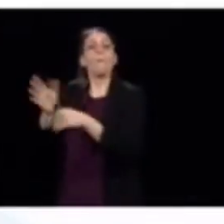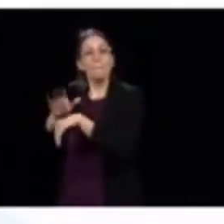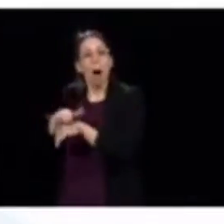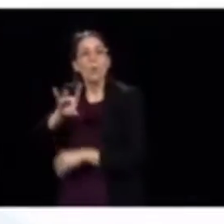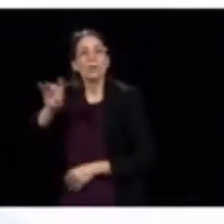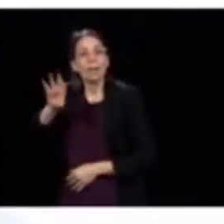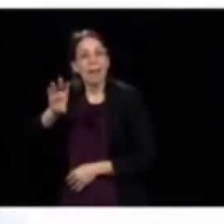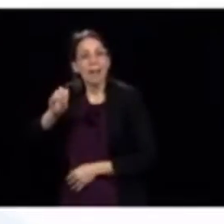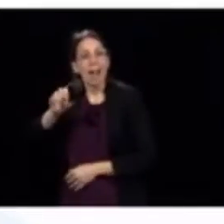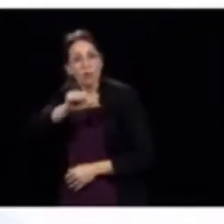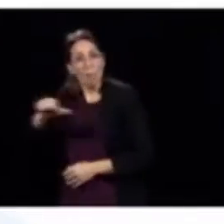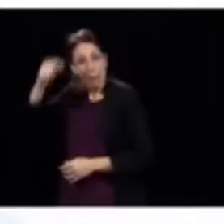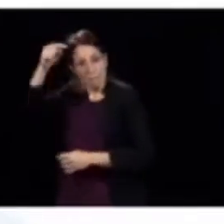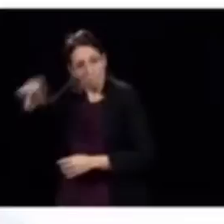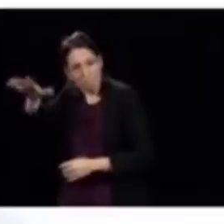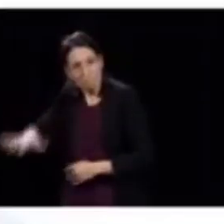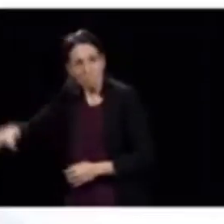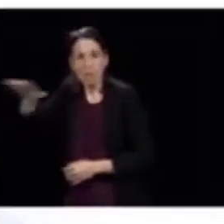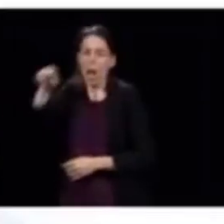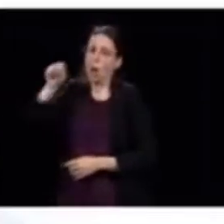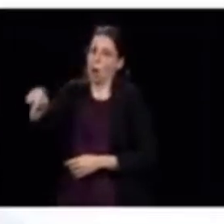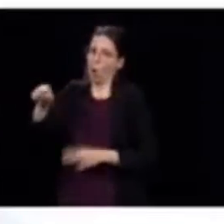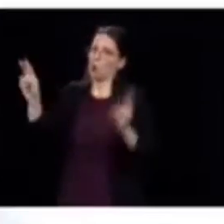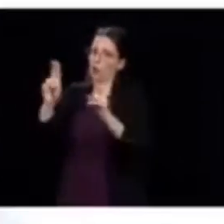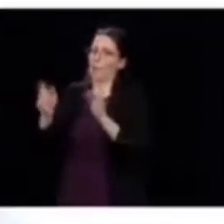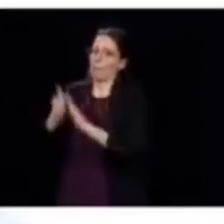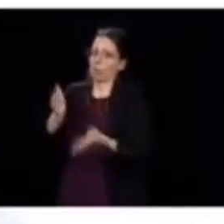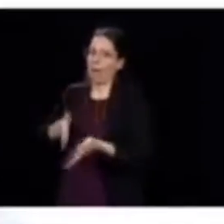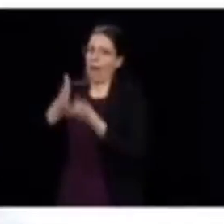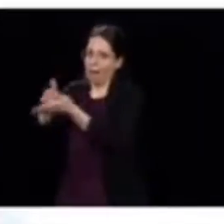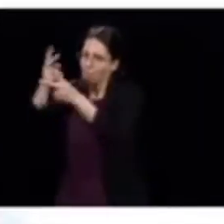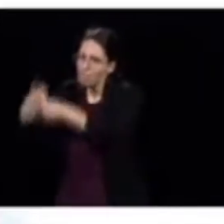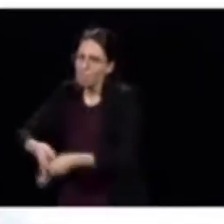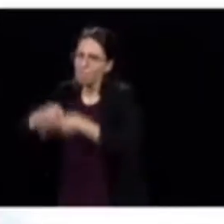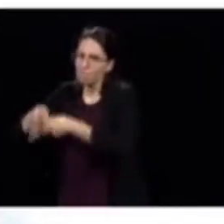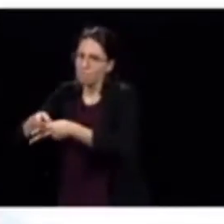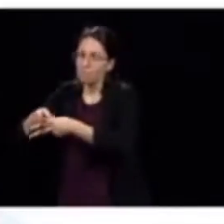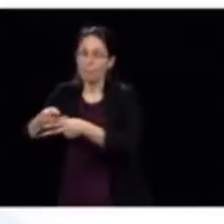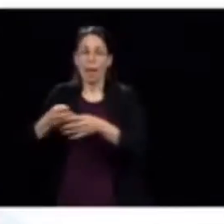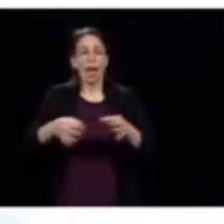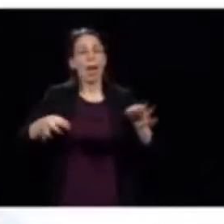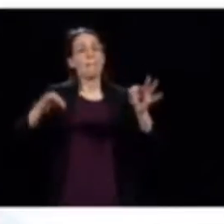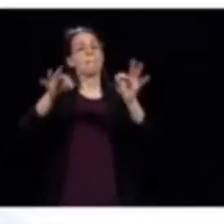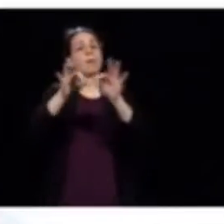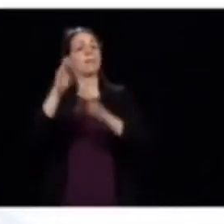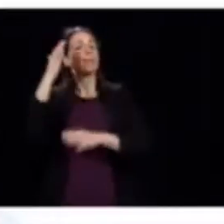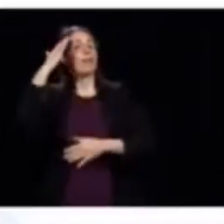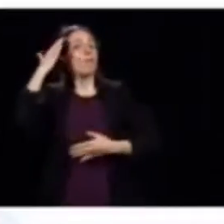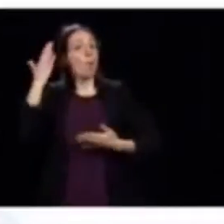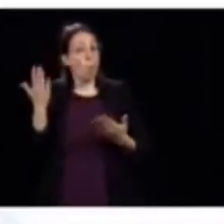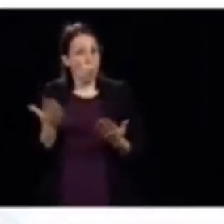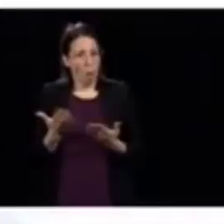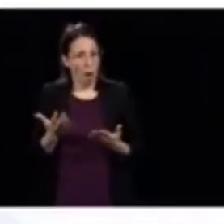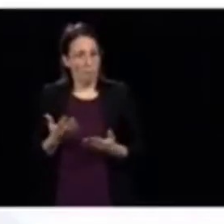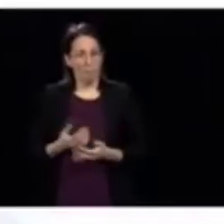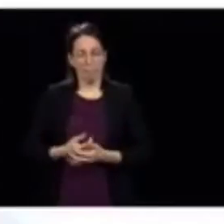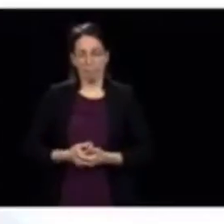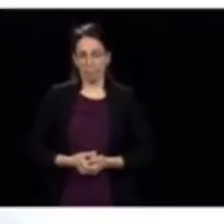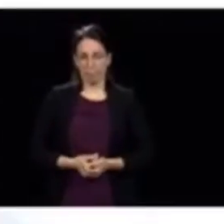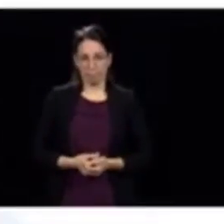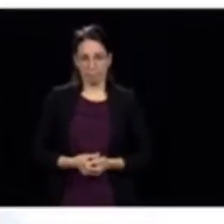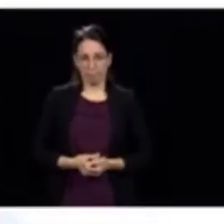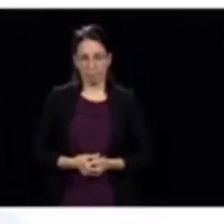qu'il beaucoup de travail qui doit être fait là. Mais ce qui est important de préciser, c'est qu'on n'a